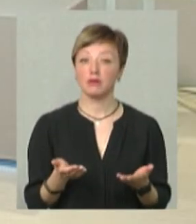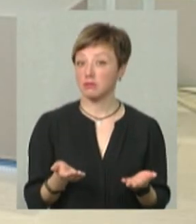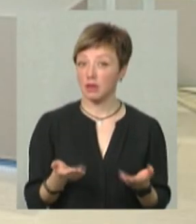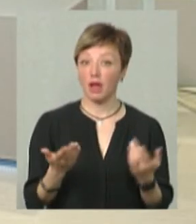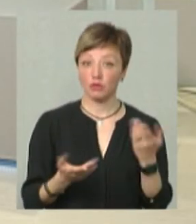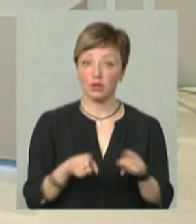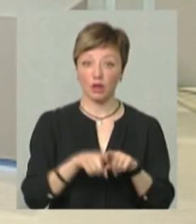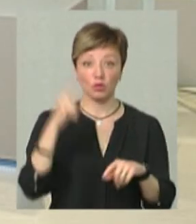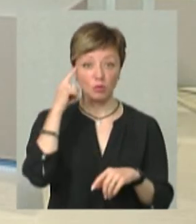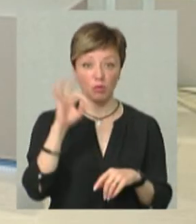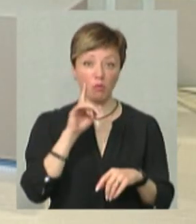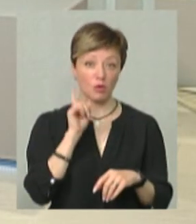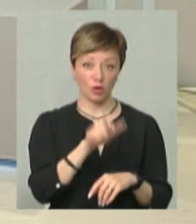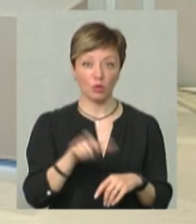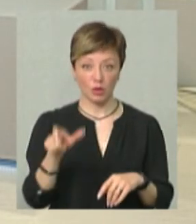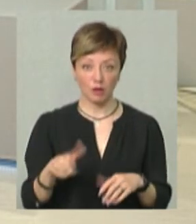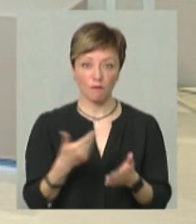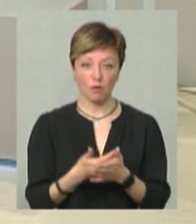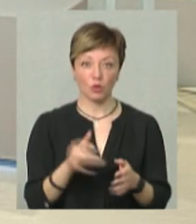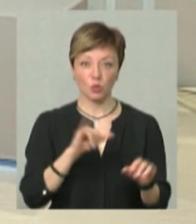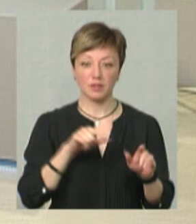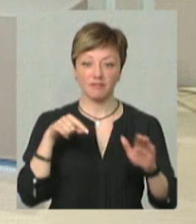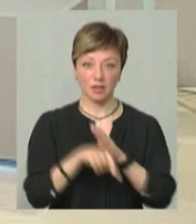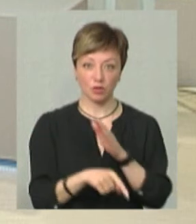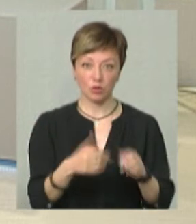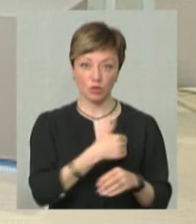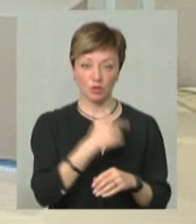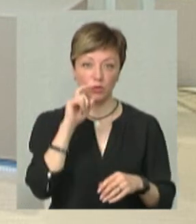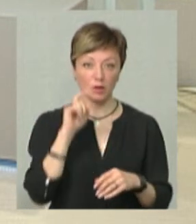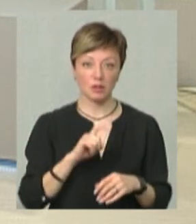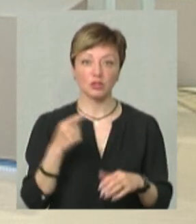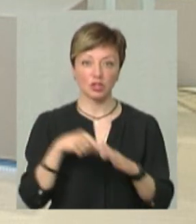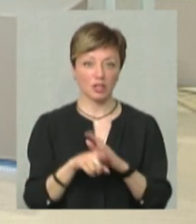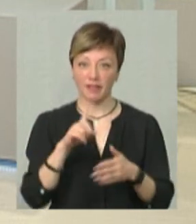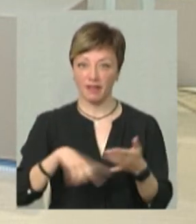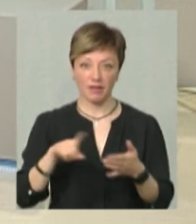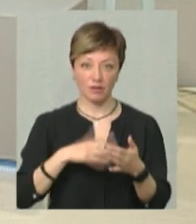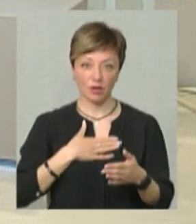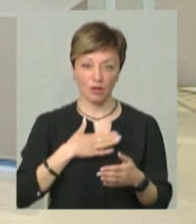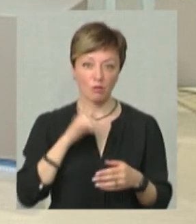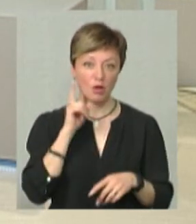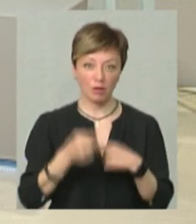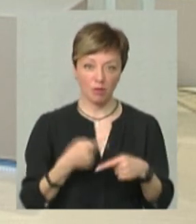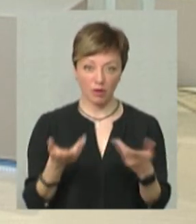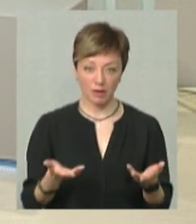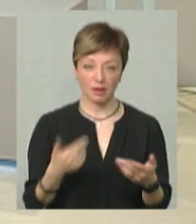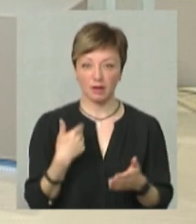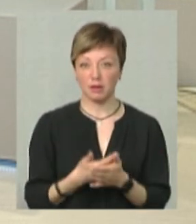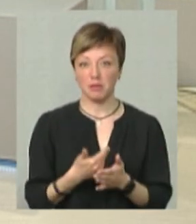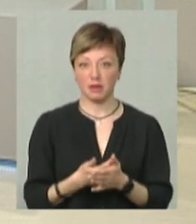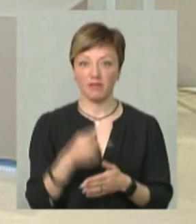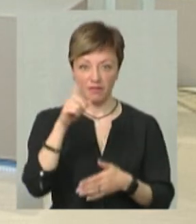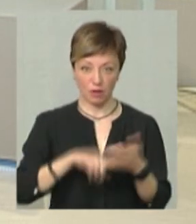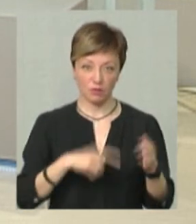Ну, якщо так думати про молодих людей, що от вони кудись хочуть втікти з України, то, значить, ми не віримо в наше молоде покоління. Я,